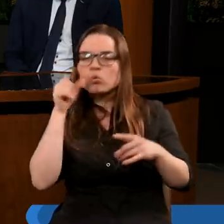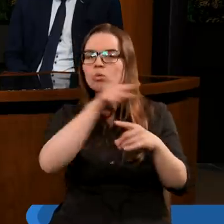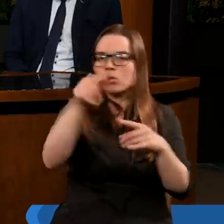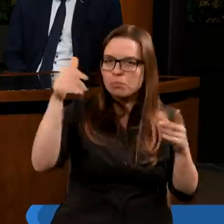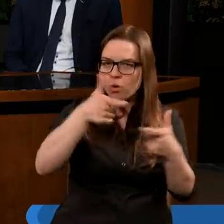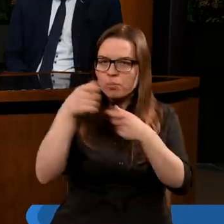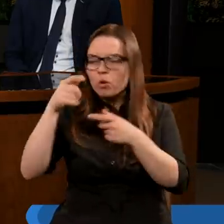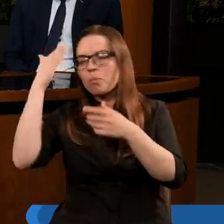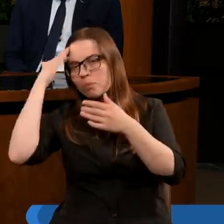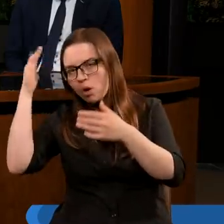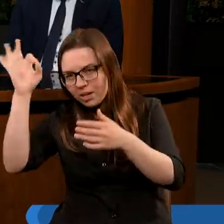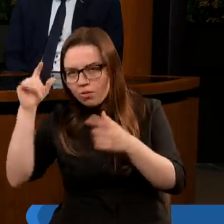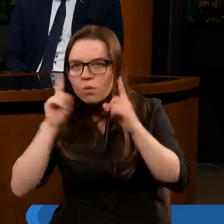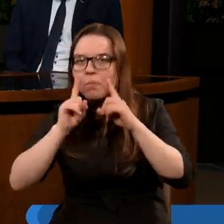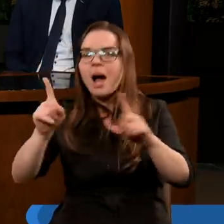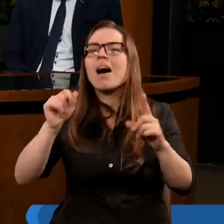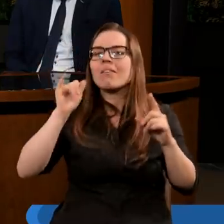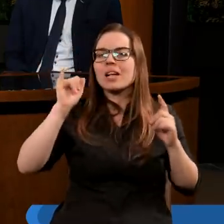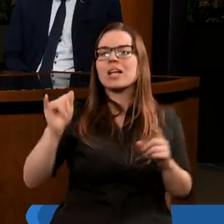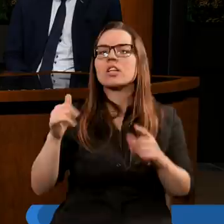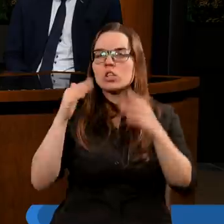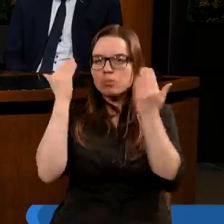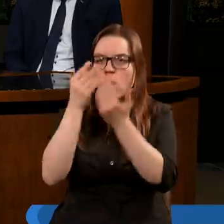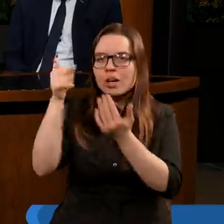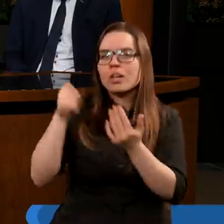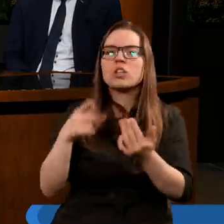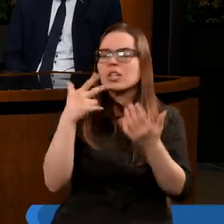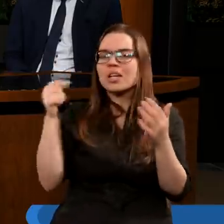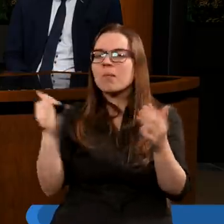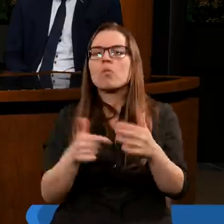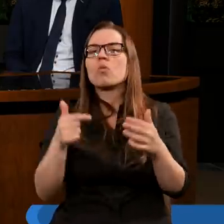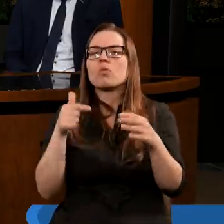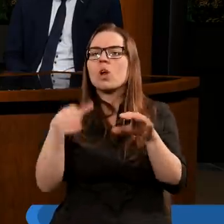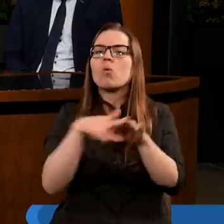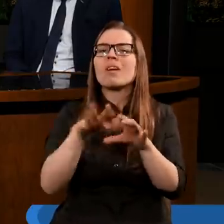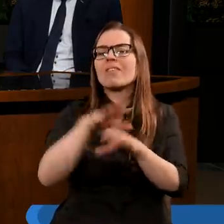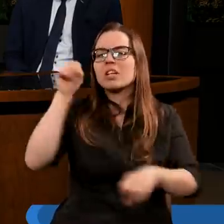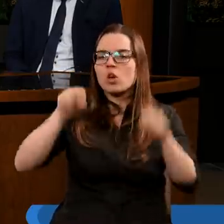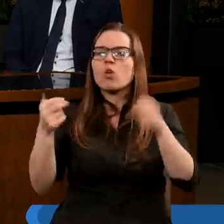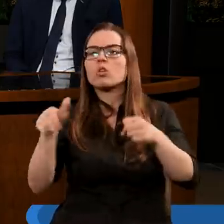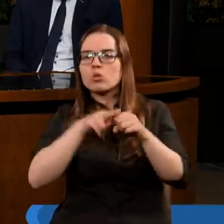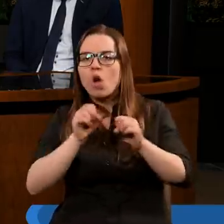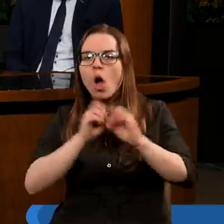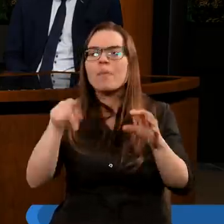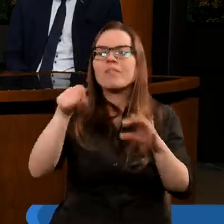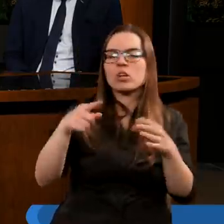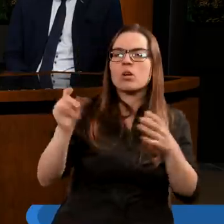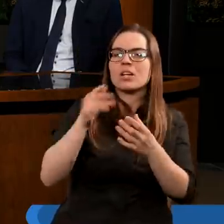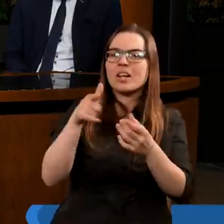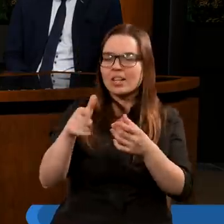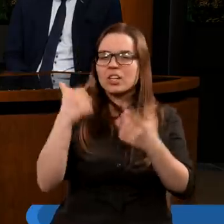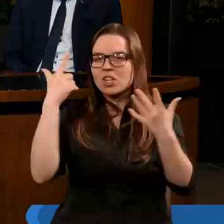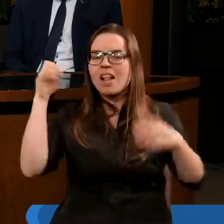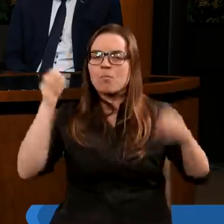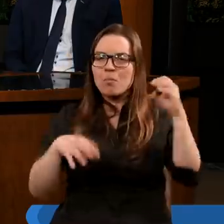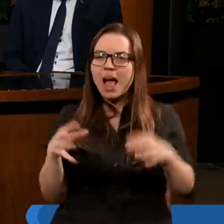mogła poznać twoją prawdę i być zbawiona i nie musiała uczestniczyć w sądzie, który objawi się za pomocą tych siedmiu